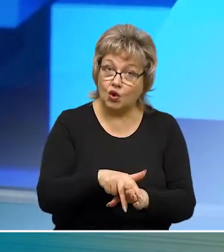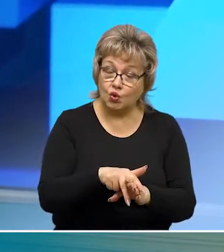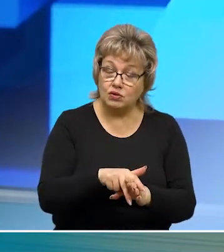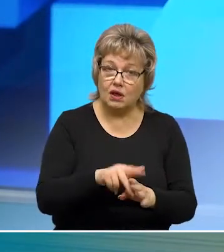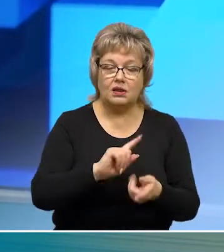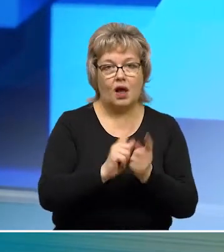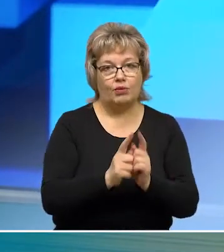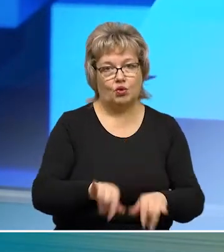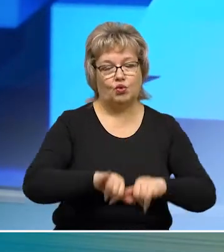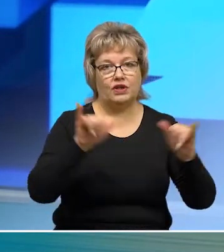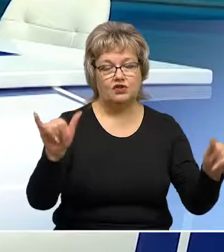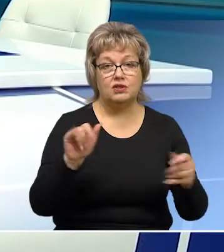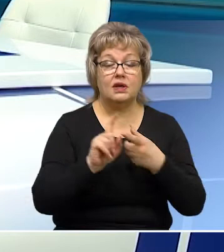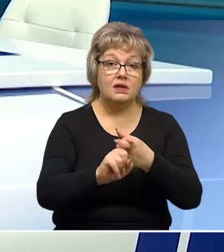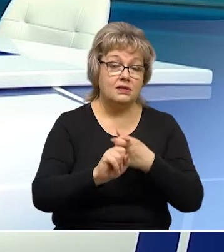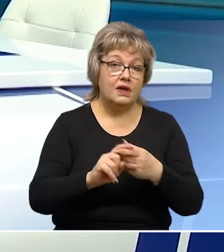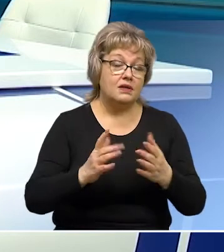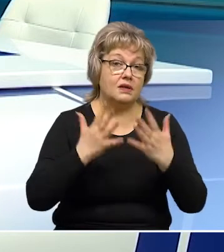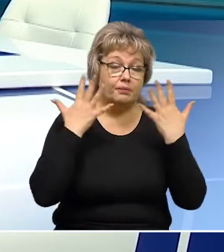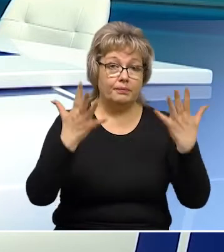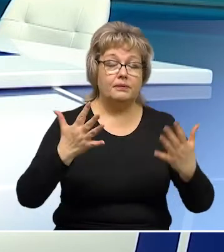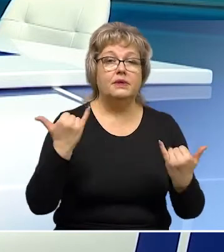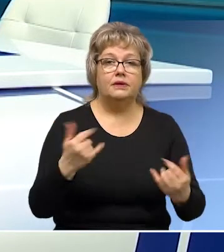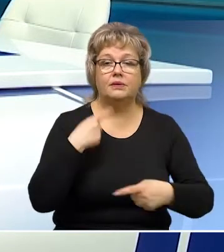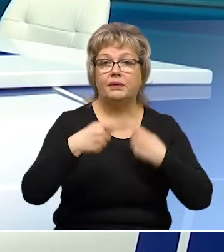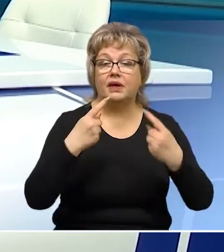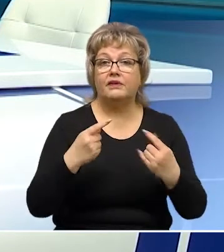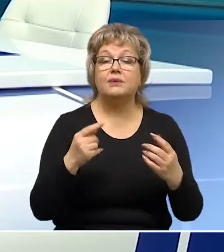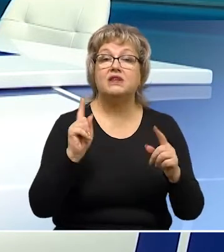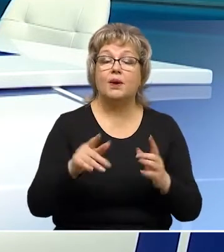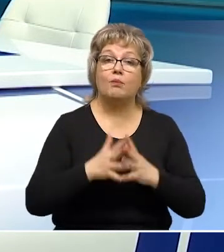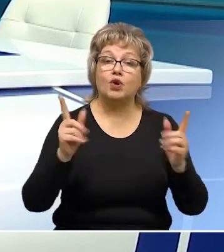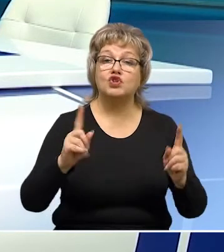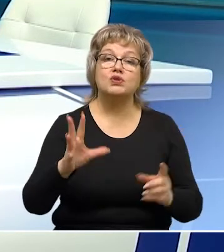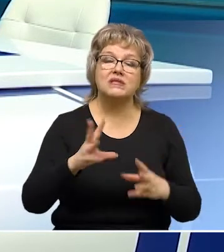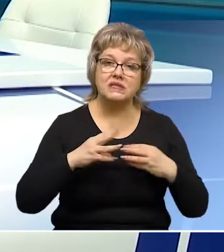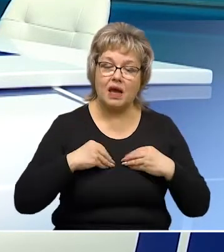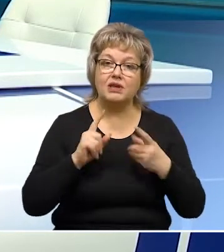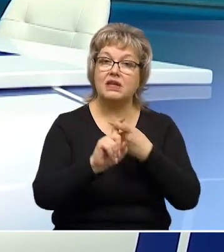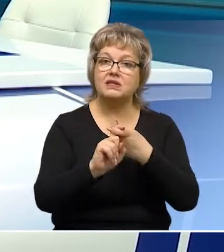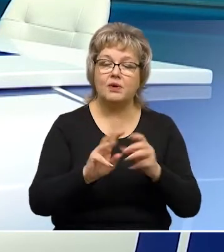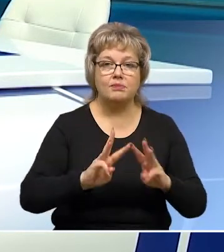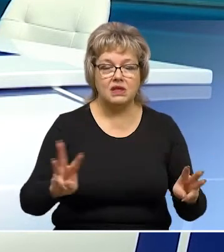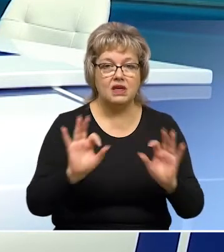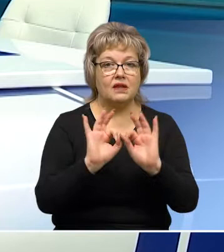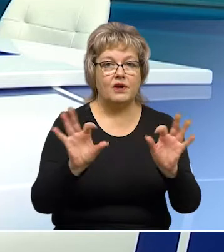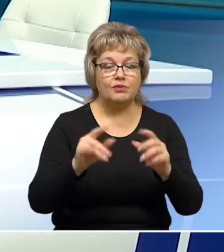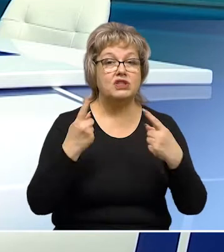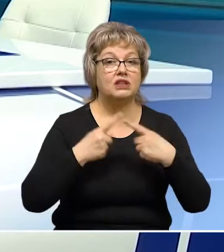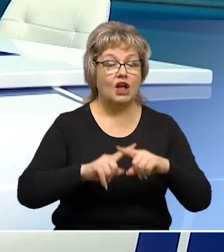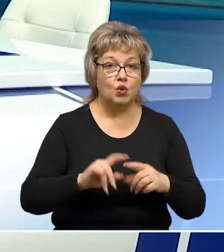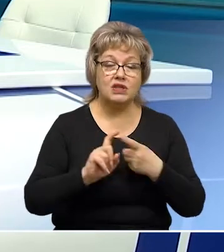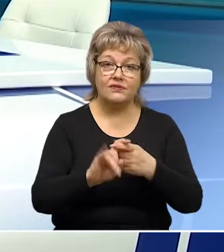нагрузка, наоборот, увеличивается. О связи. В широком смысле этого слова мы и поговорим сегодня. Тем более, что с нами на связи министр